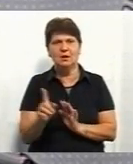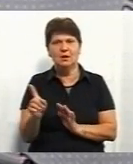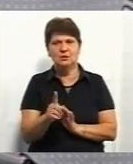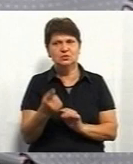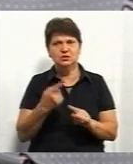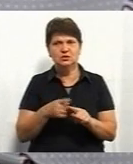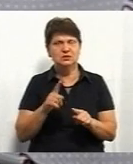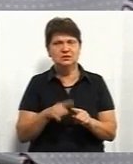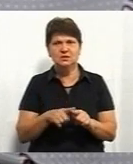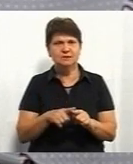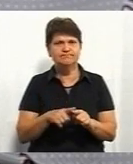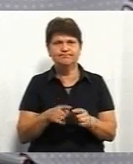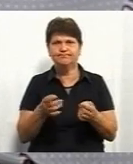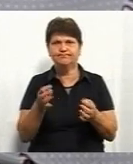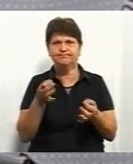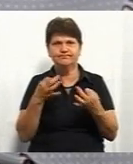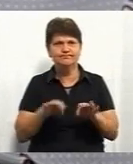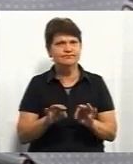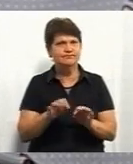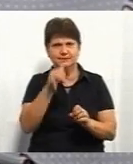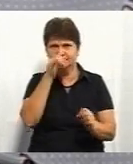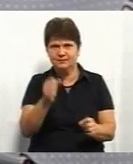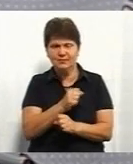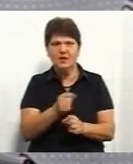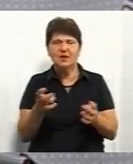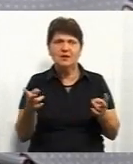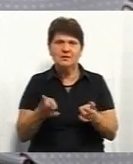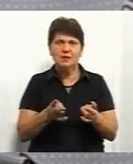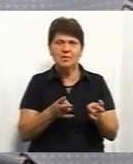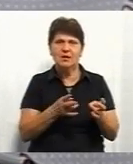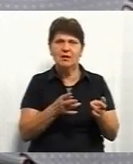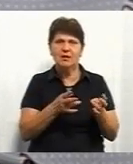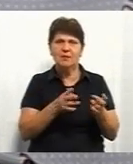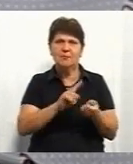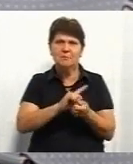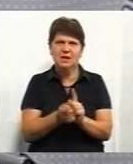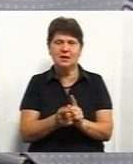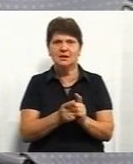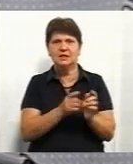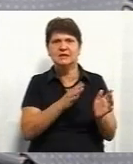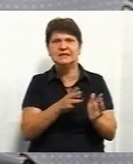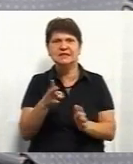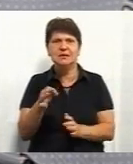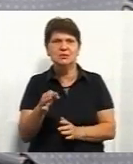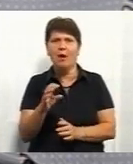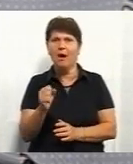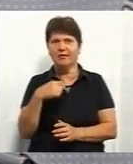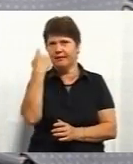не виправимо нічого, і треба міняти щось системно, а не точечно.